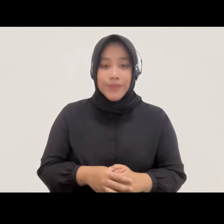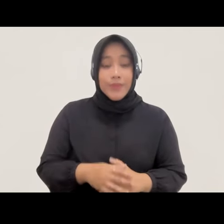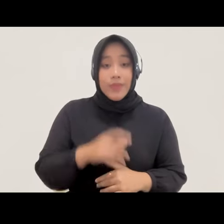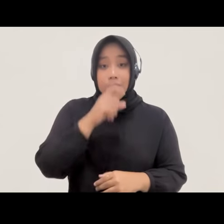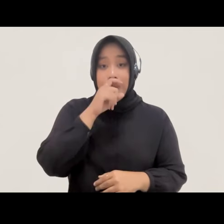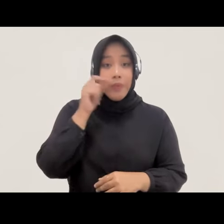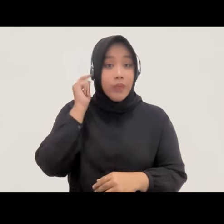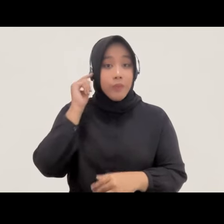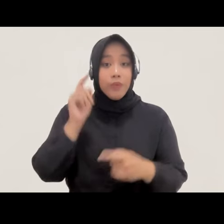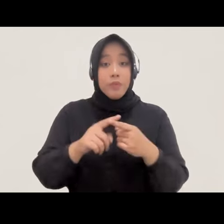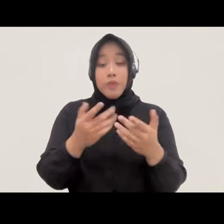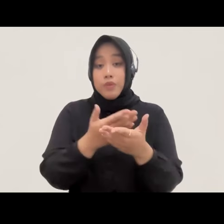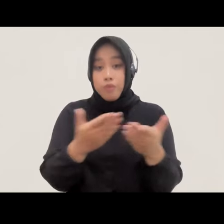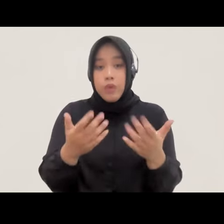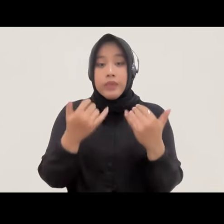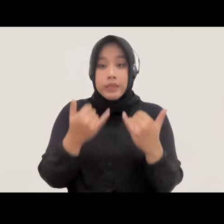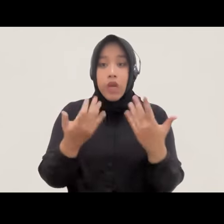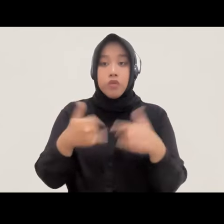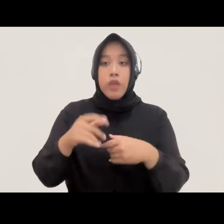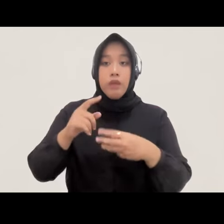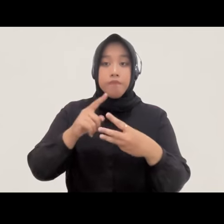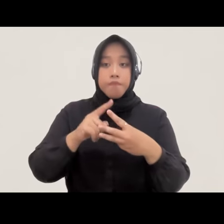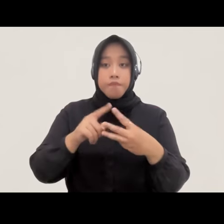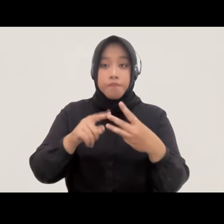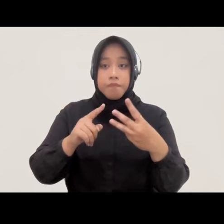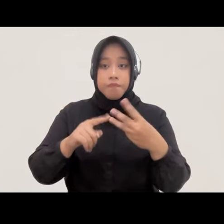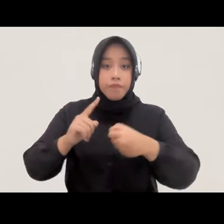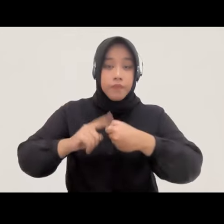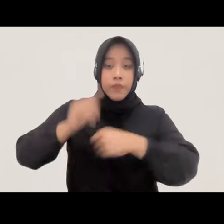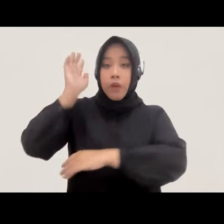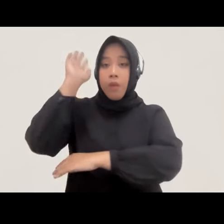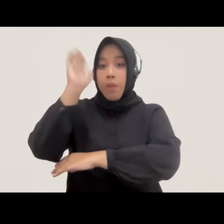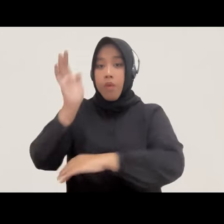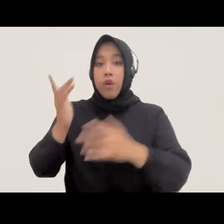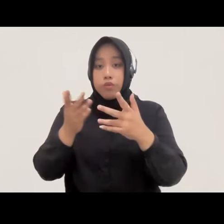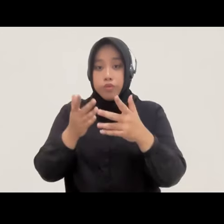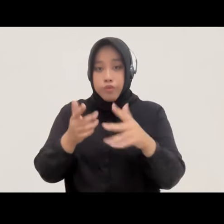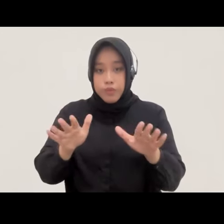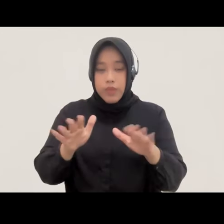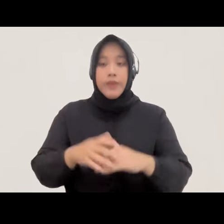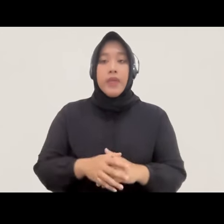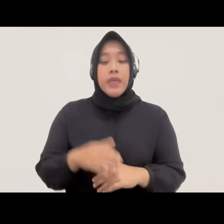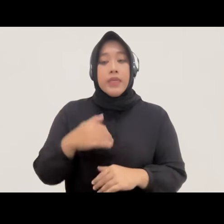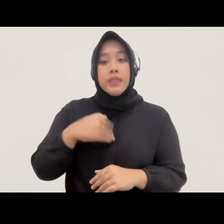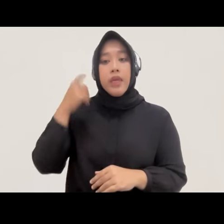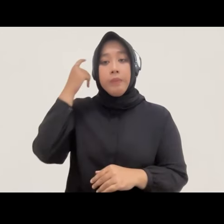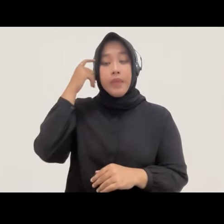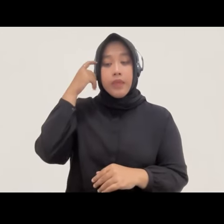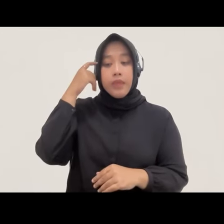Ibu rekan sekalian kita sudah mendengarkan paparan dari ketiga narasumber kita saya kira